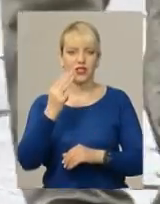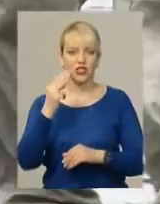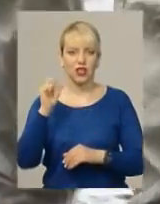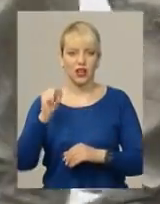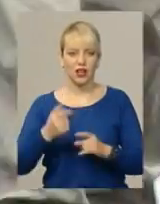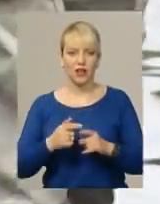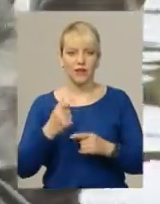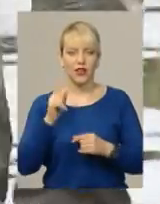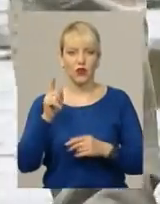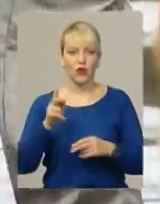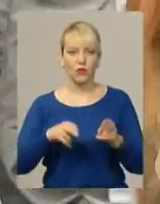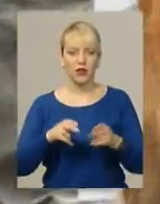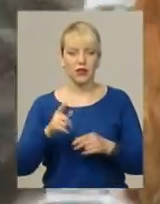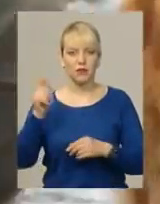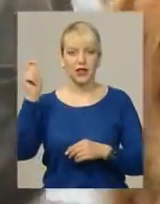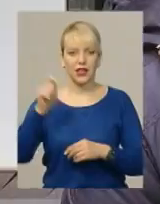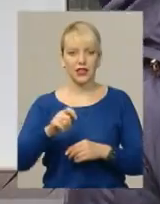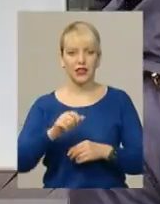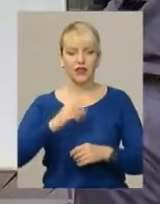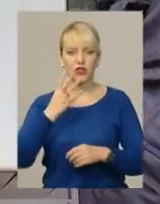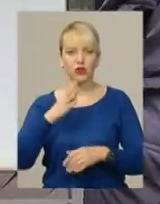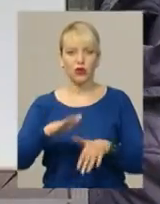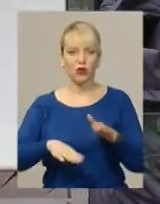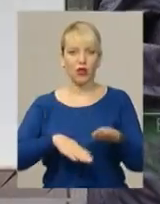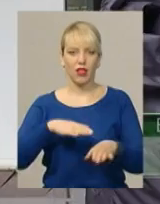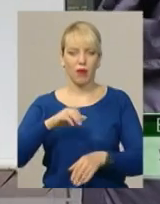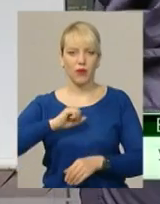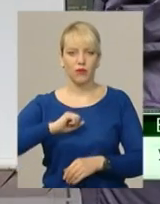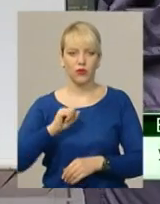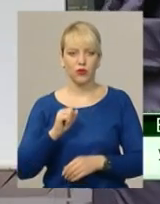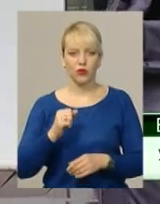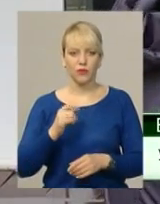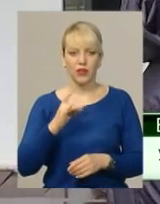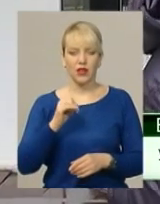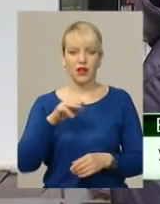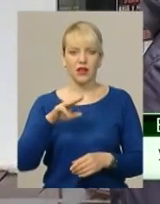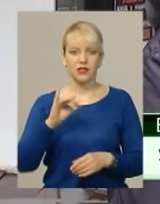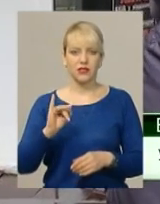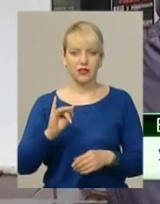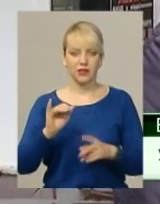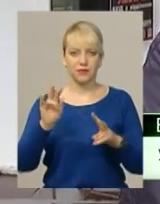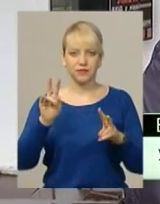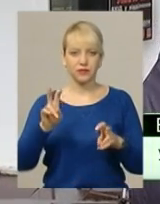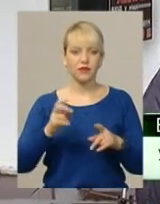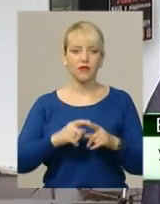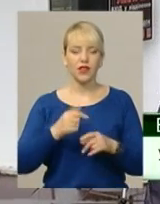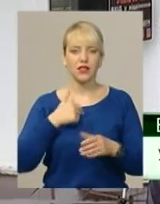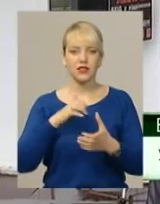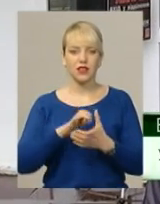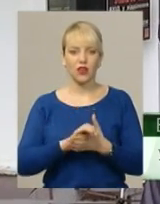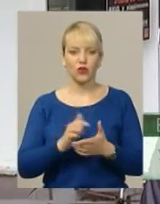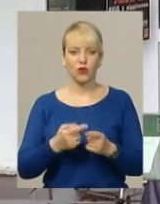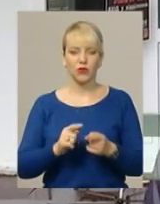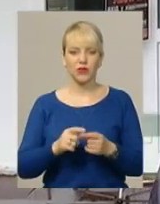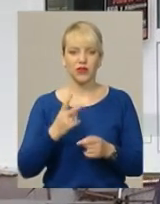приїхав із чотирилапим другом на прізвись Корасті. З ним я знайомий всього лише два місяці, але це вже є